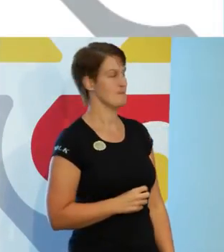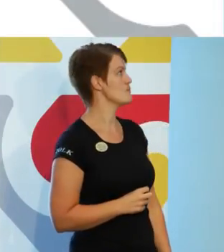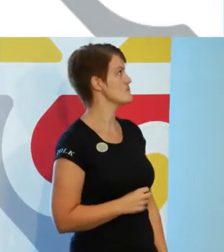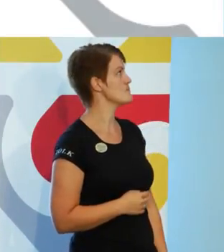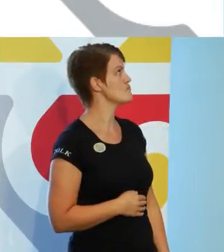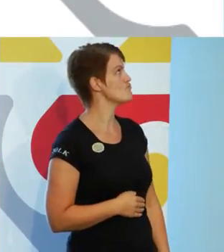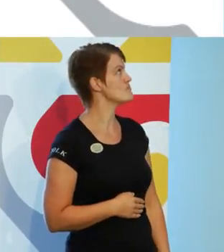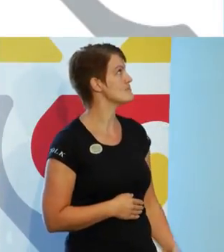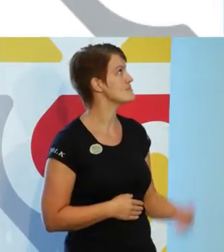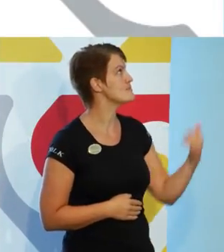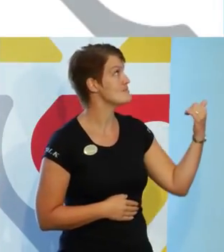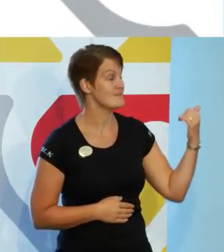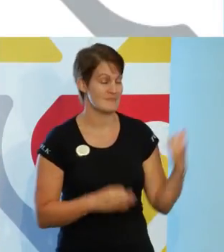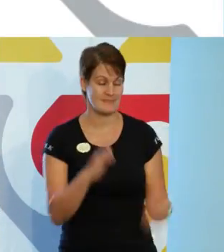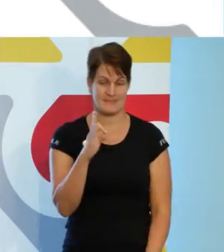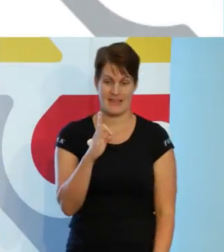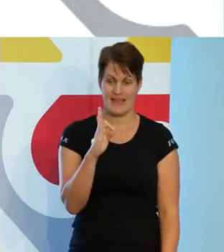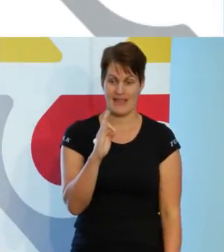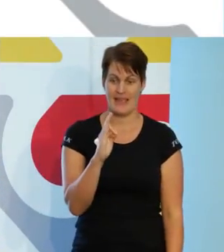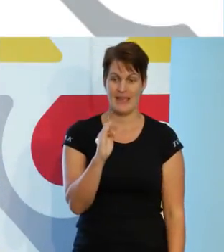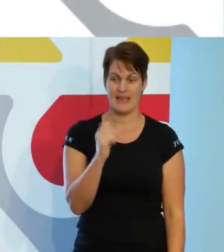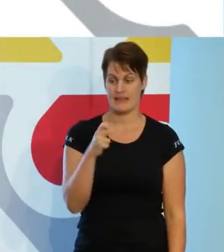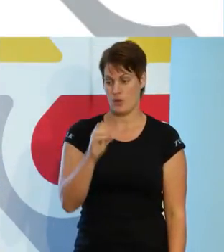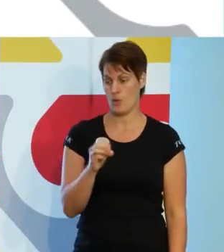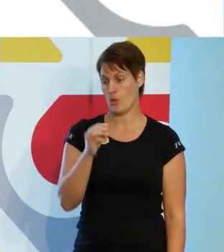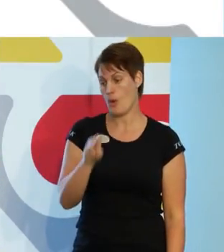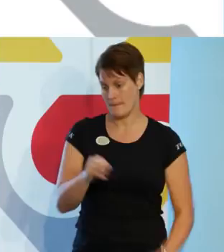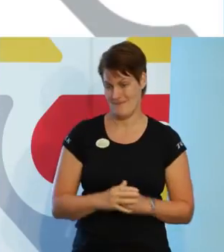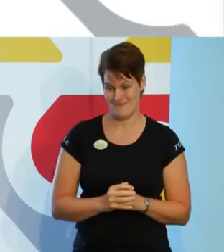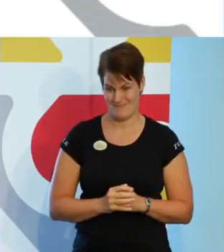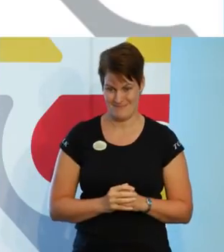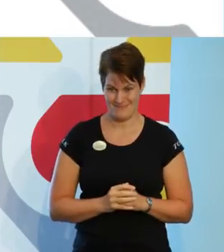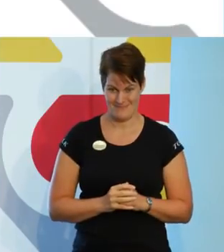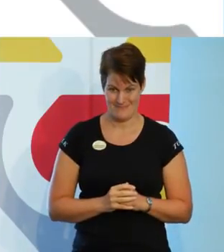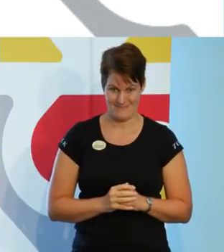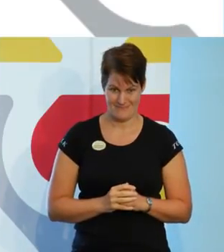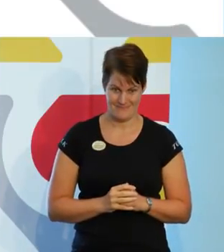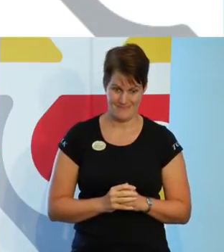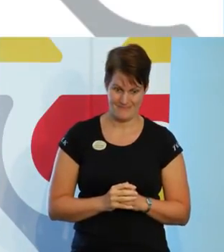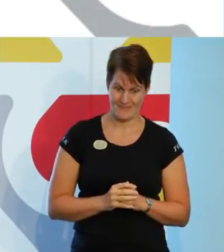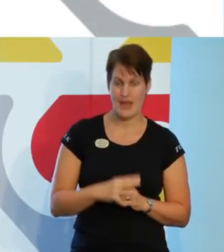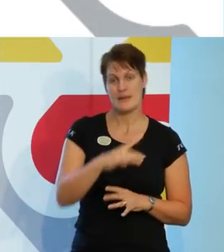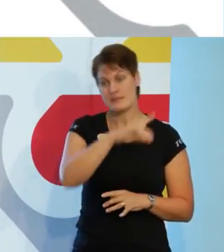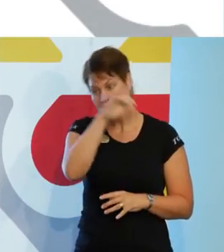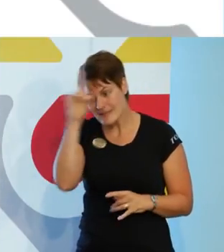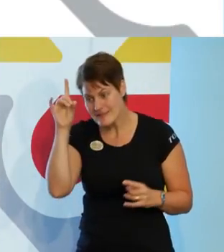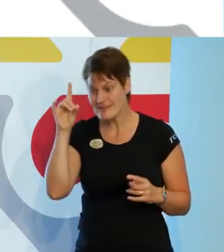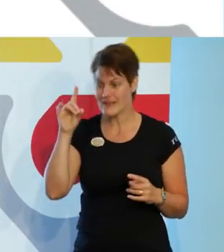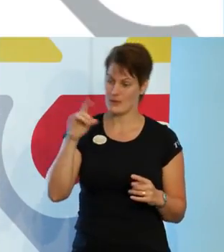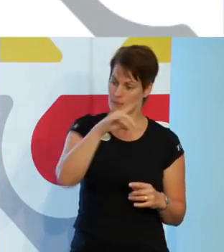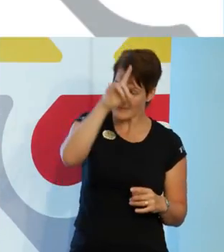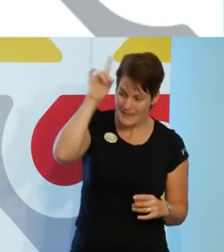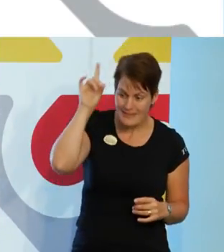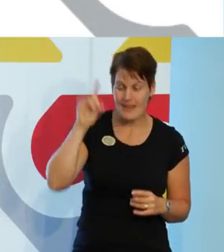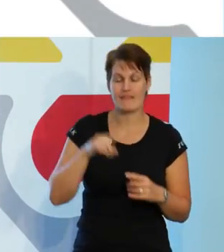Och så har vi ju hetronomen. Som vi tidigt genom prinsen och prinsessan i olika sager.